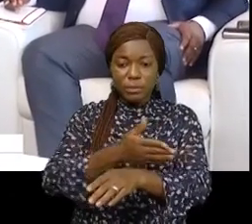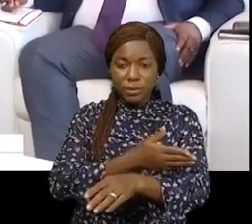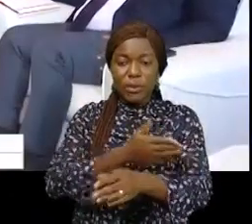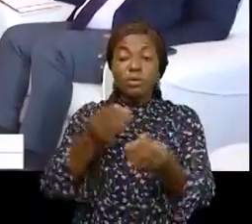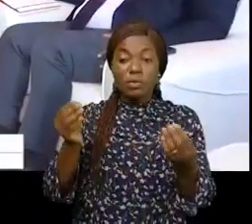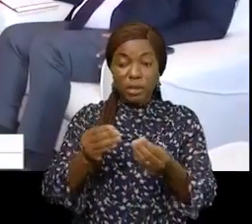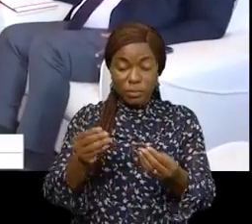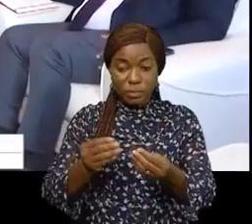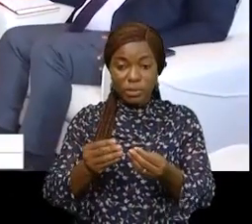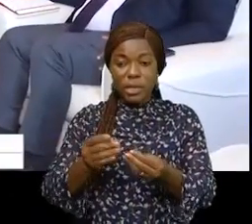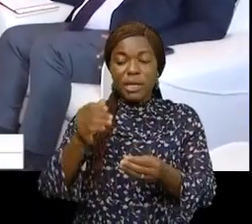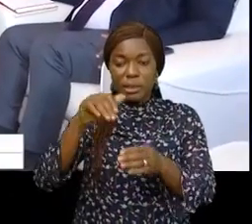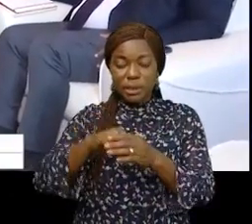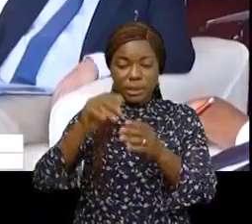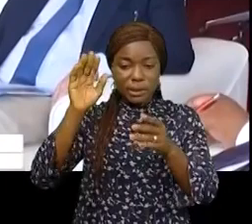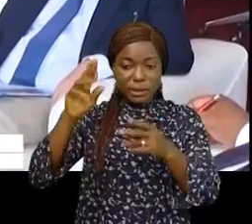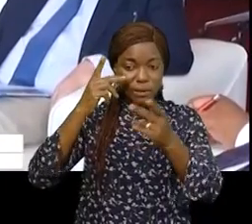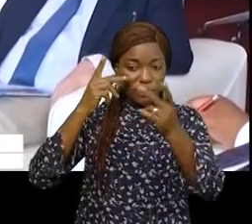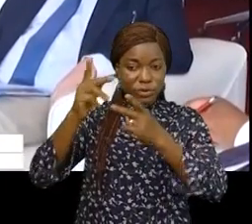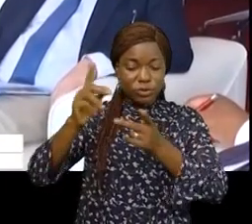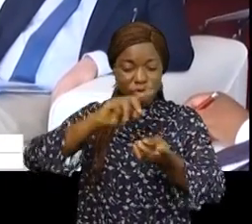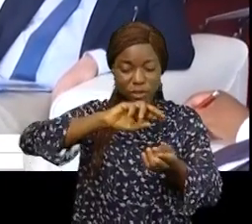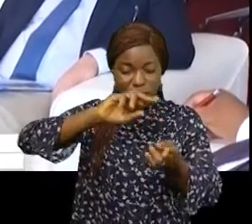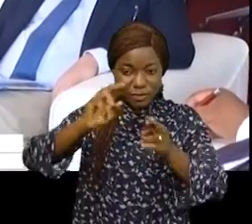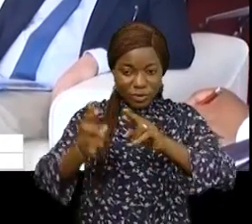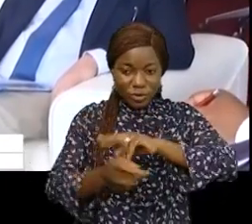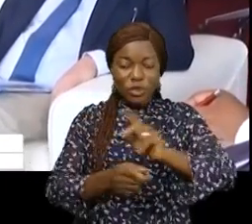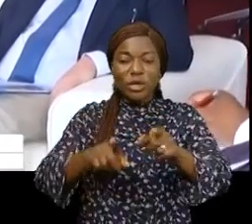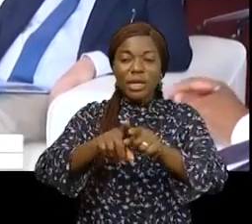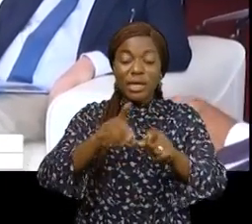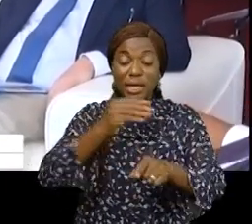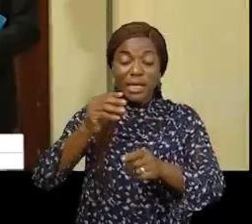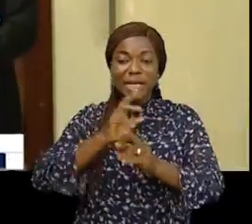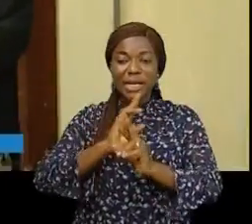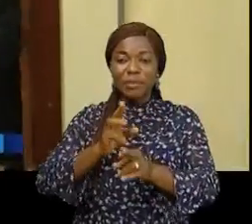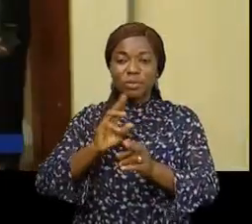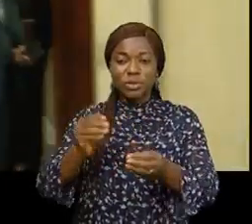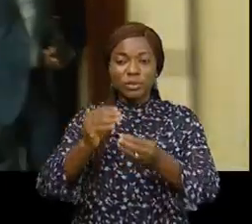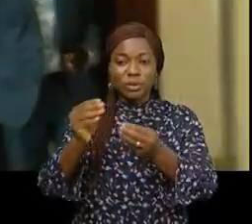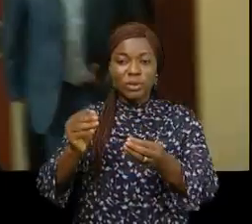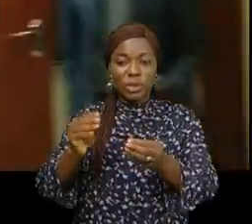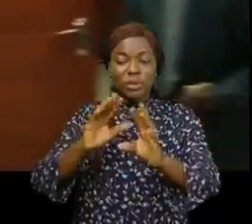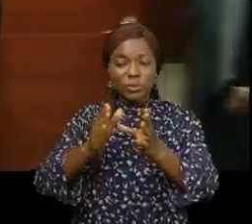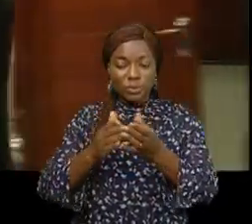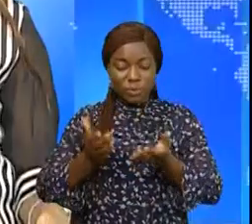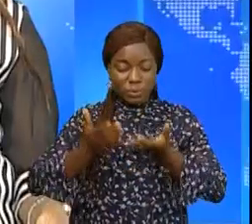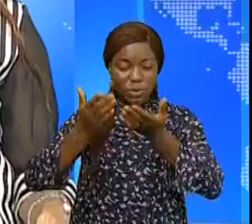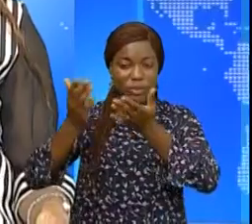Sangara dans sa vision révolutionnaire et la réponse à donner à ce plaidoyer.